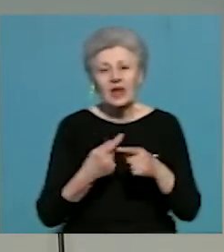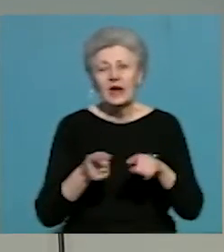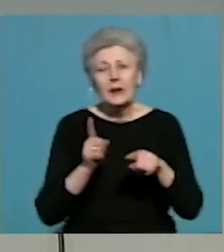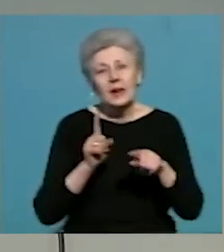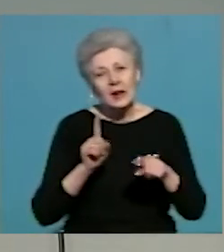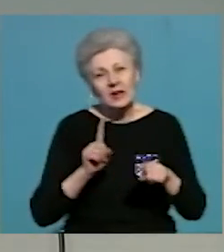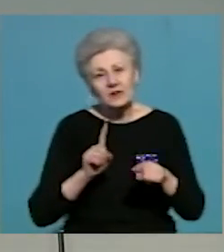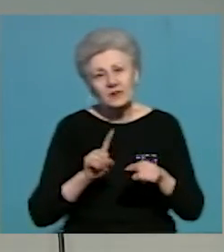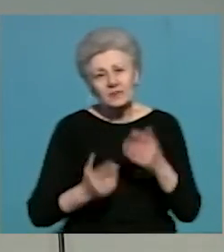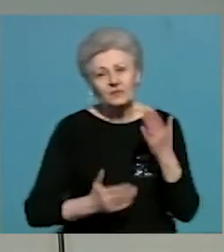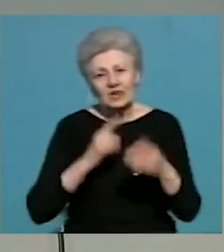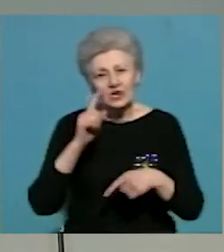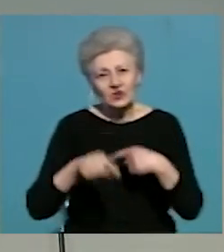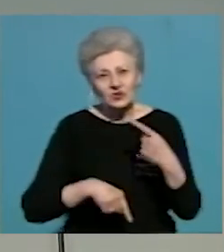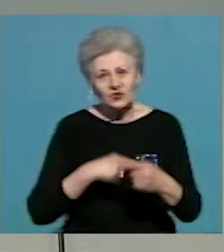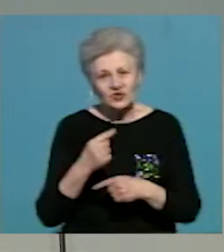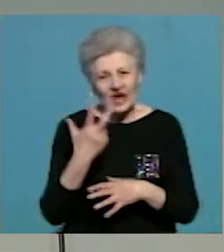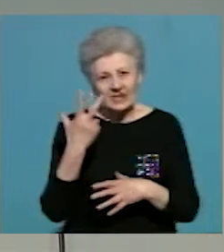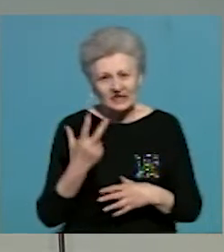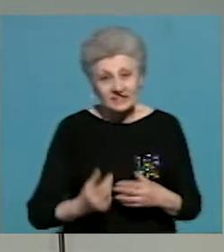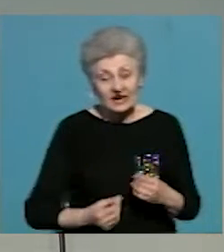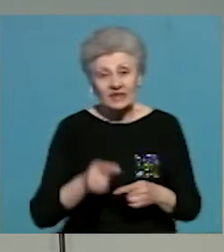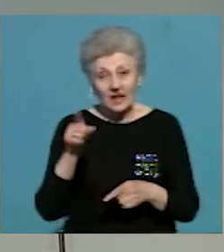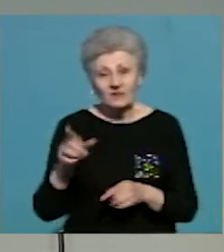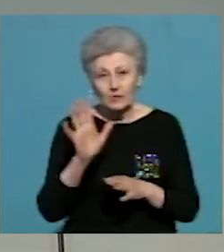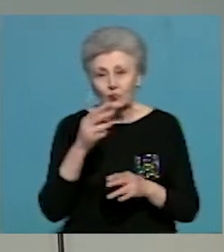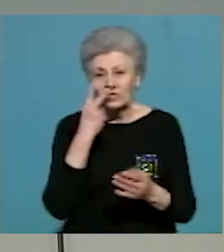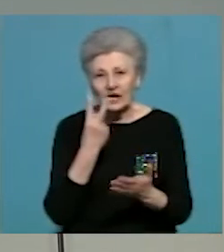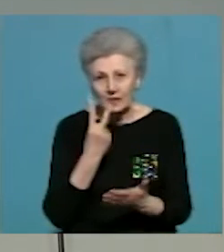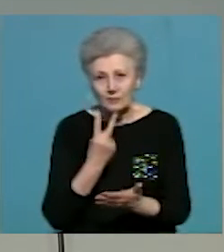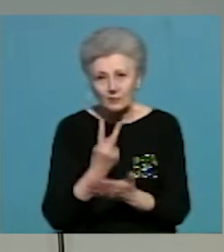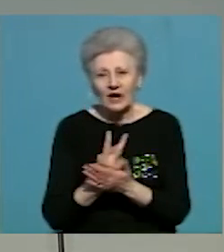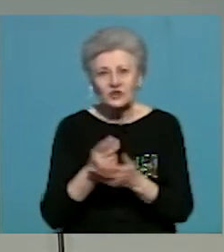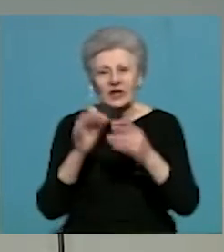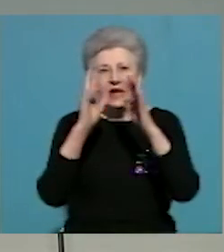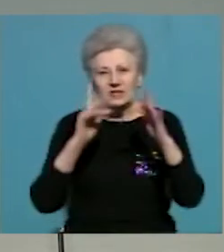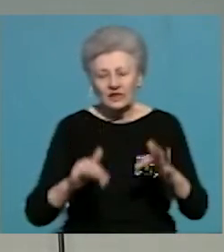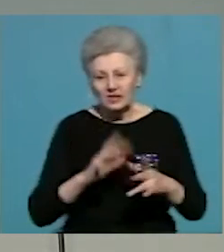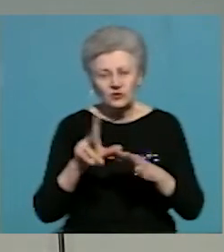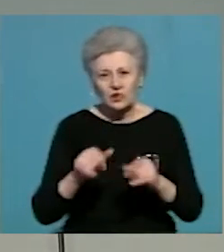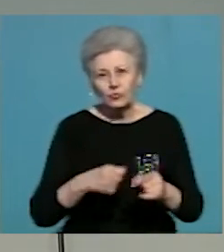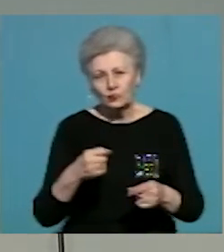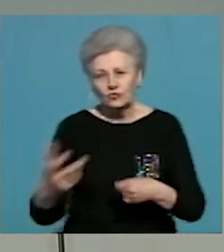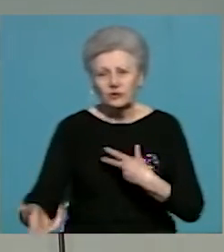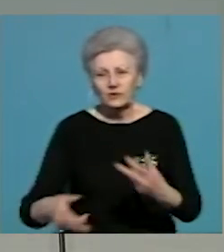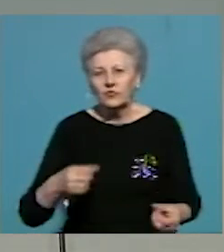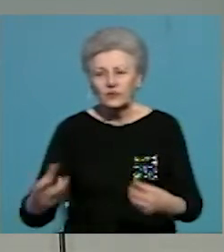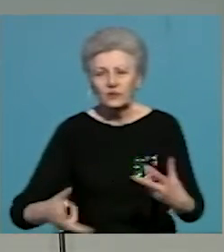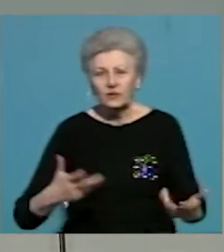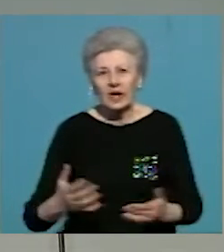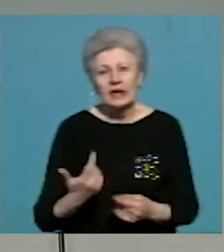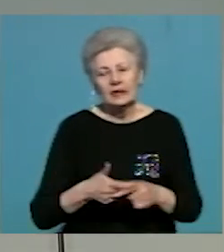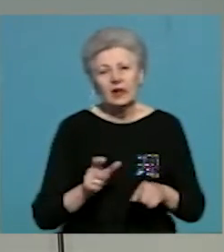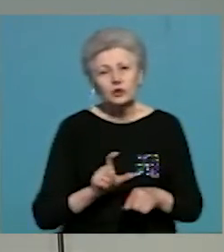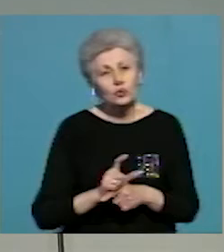гуманітарна. Але через три дня у вас буде купа голод на димкозі. буде такий коричневий скілець стояти, і ви будете